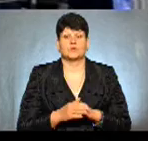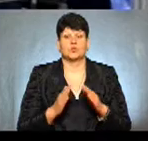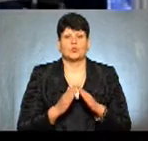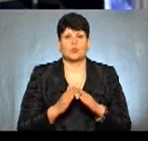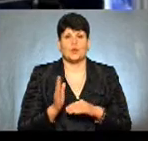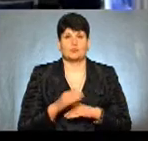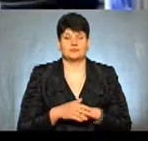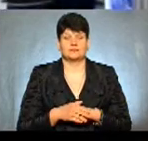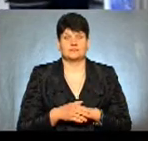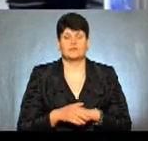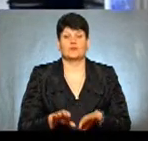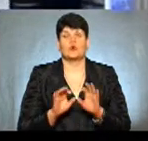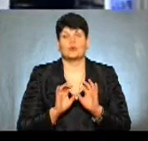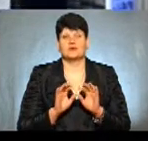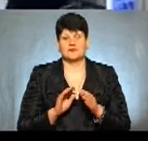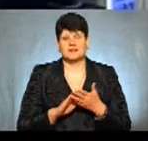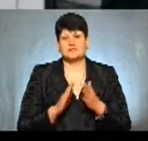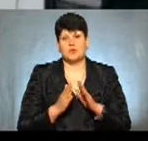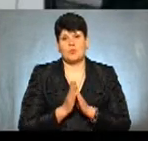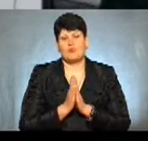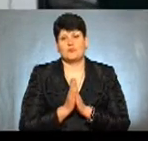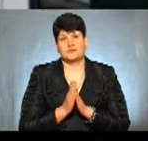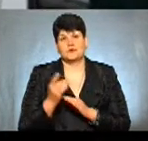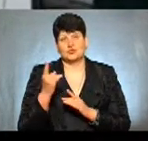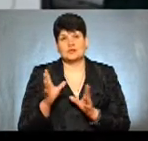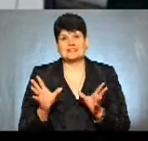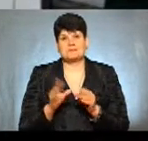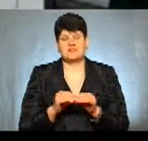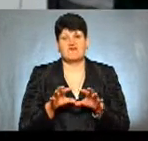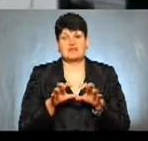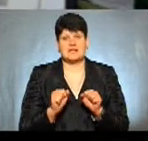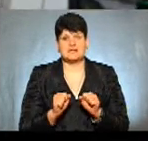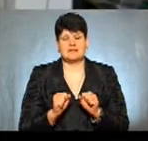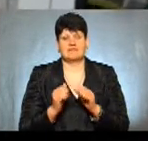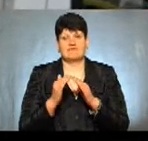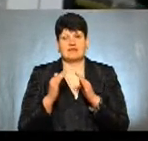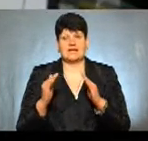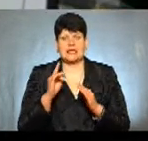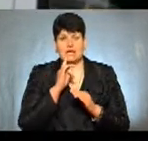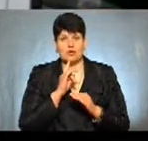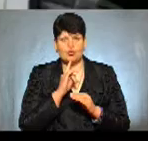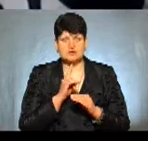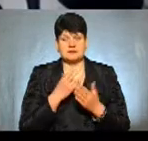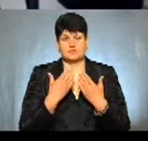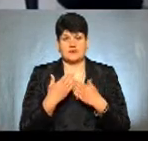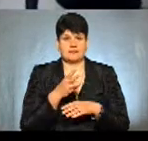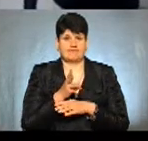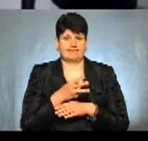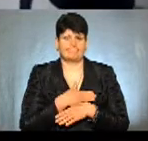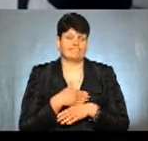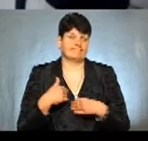Рокументувати ситуацію ми попросили одного із співвласників кіоска. Спілкуватися на камеру він відмовився.